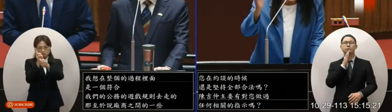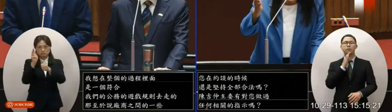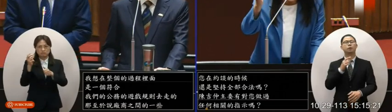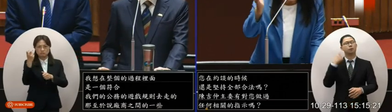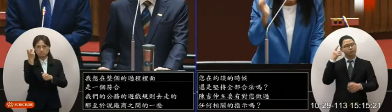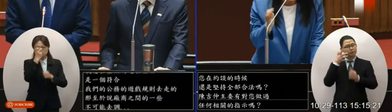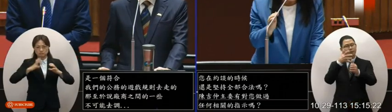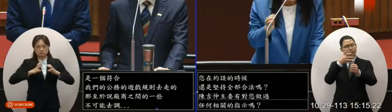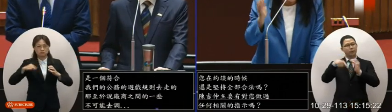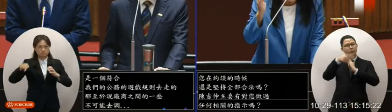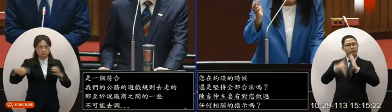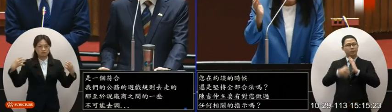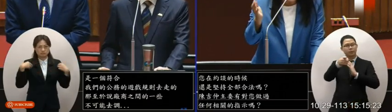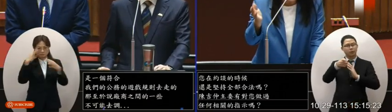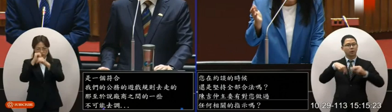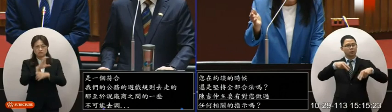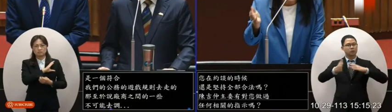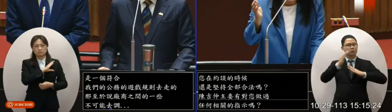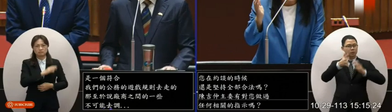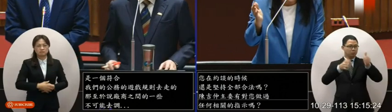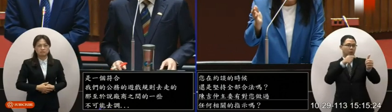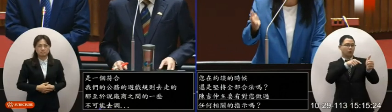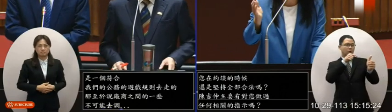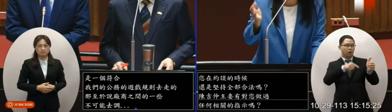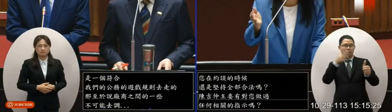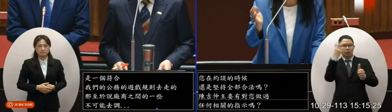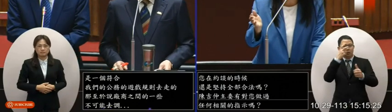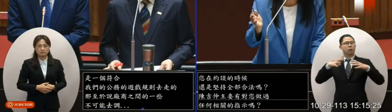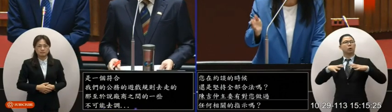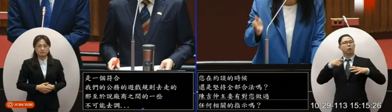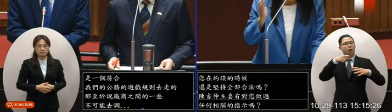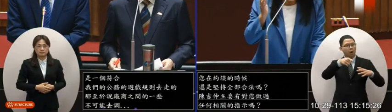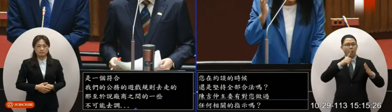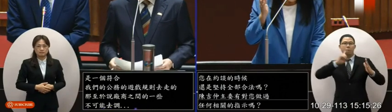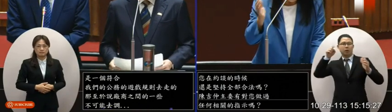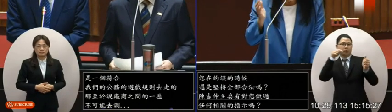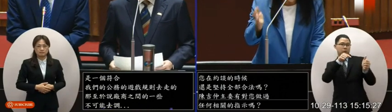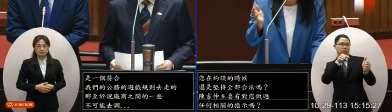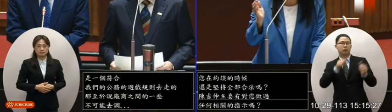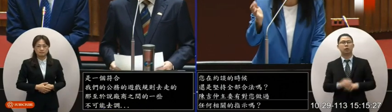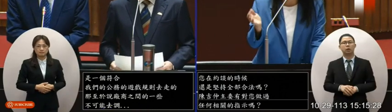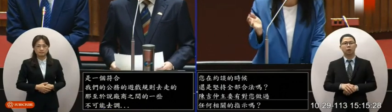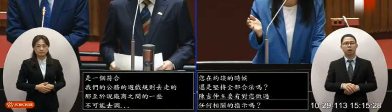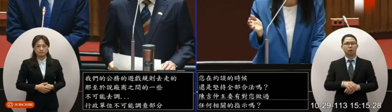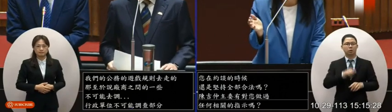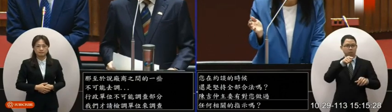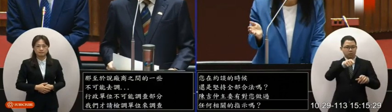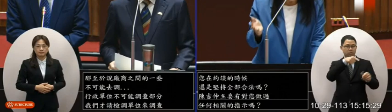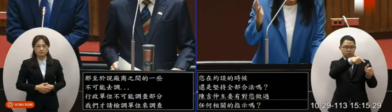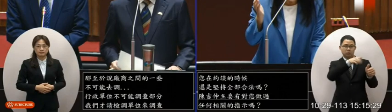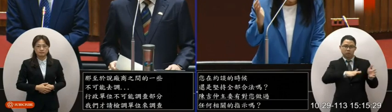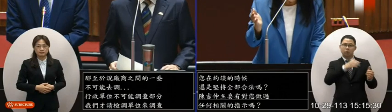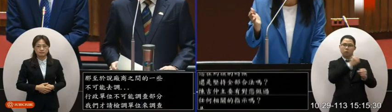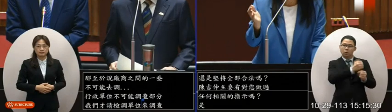就是我想要問院長的一個行政首長被檢察官列為被告難道不需要停職嗎